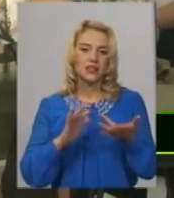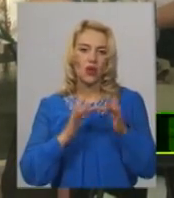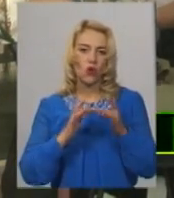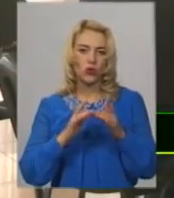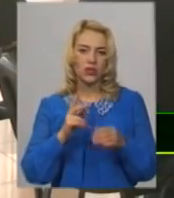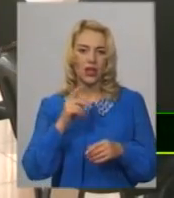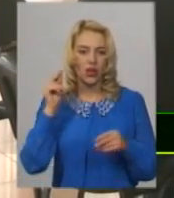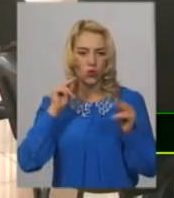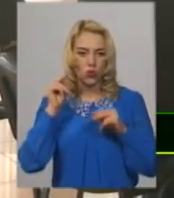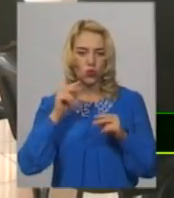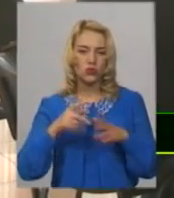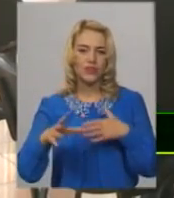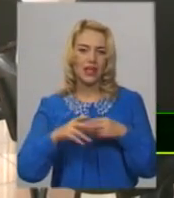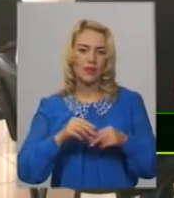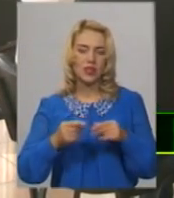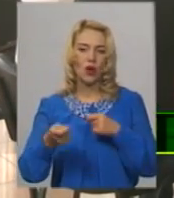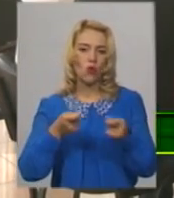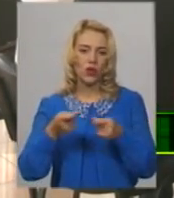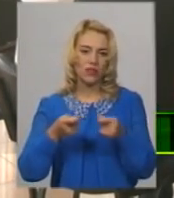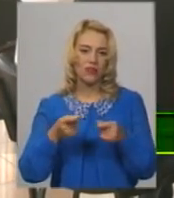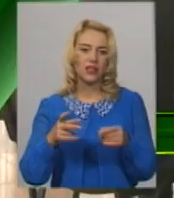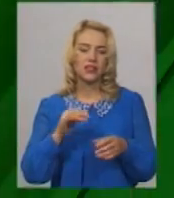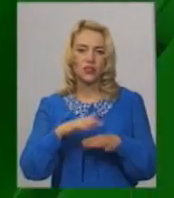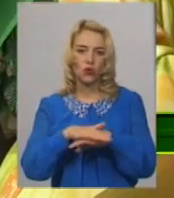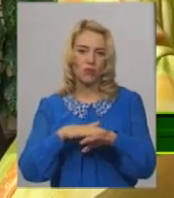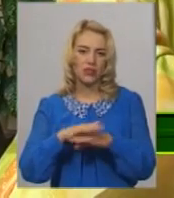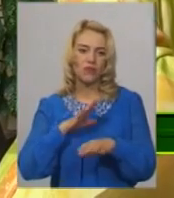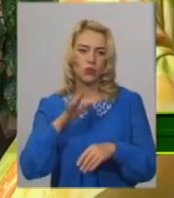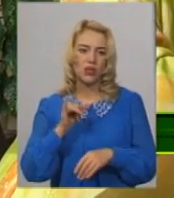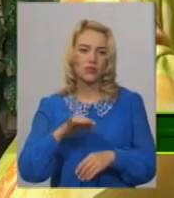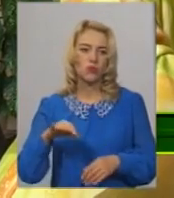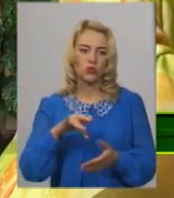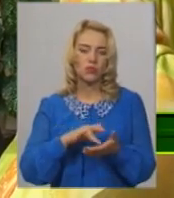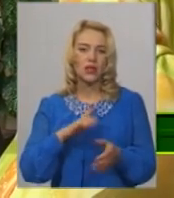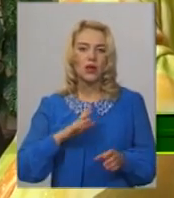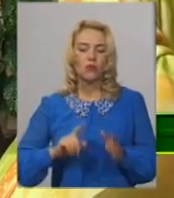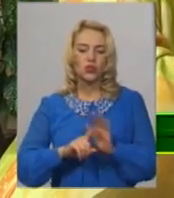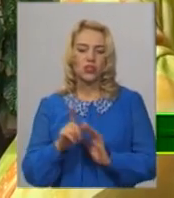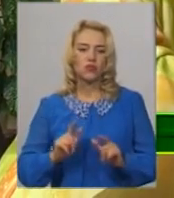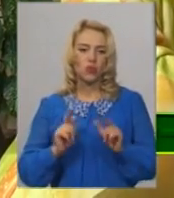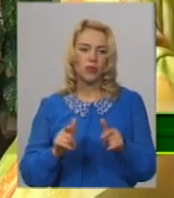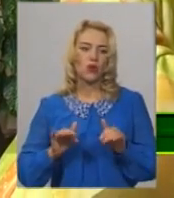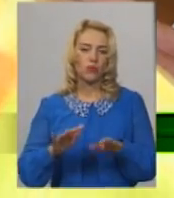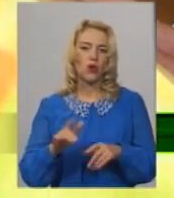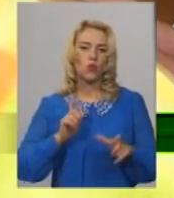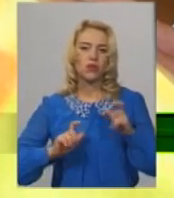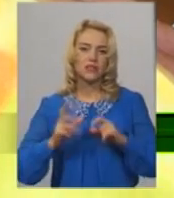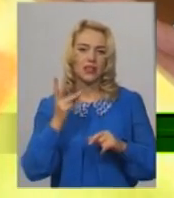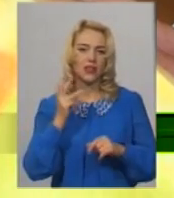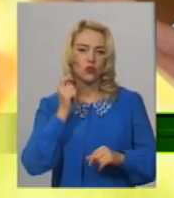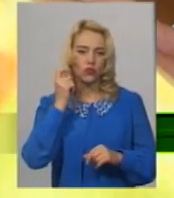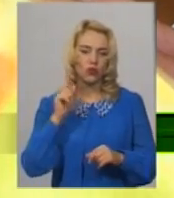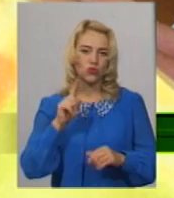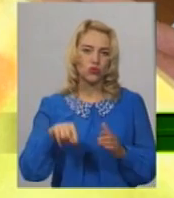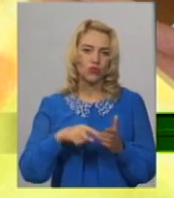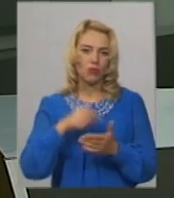«Взаємодія органів влади» з громадськістю відбулась в обласному центрі. Розпочала вступна кампанія в університет третього віку, що у Хмельницькому.